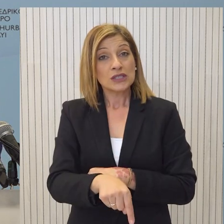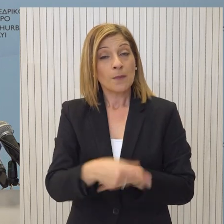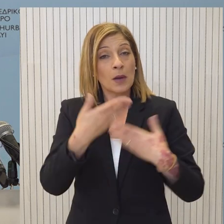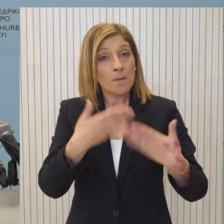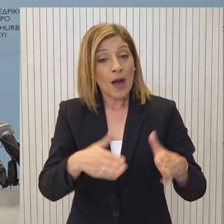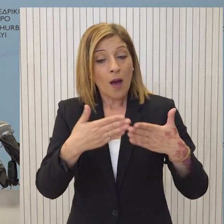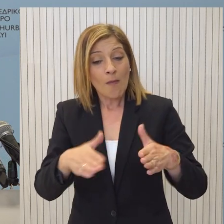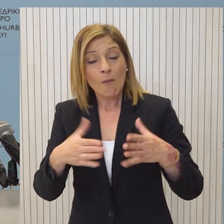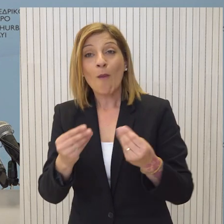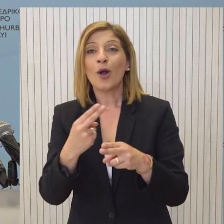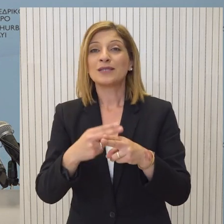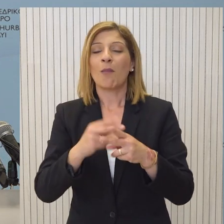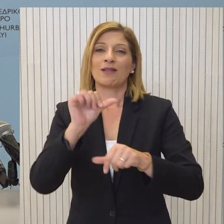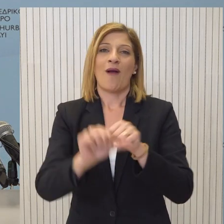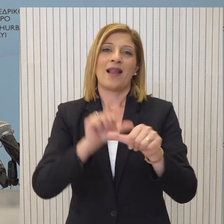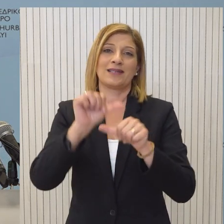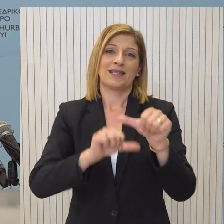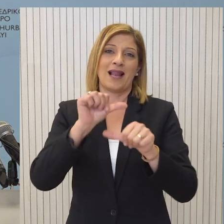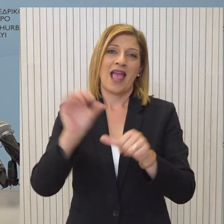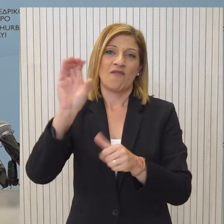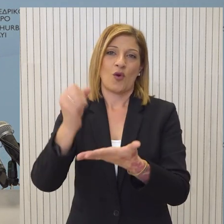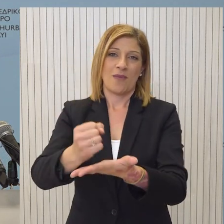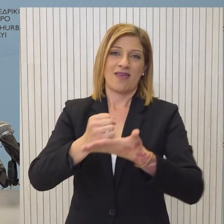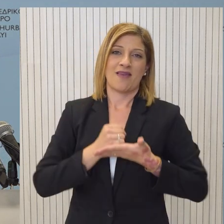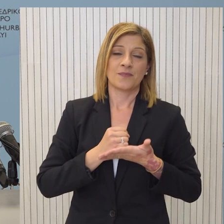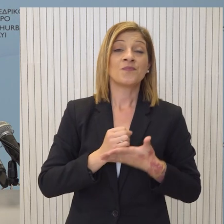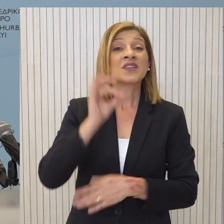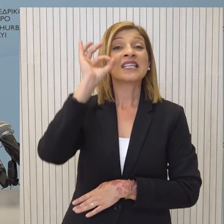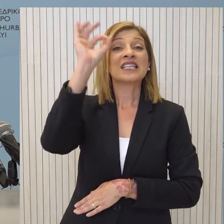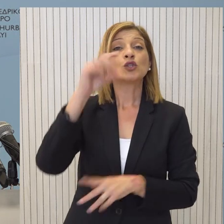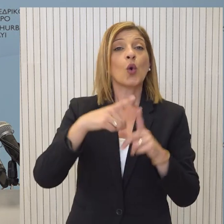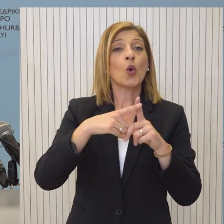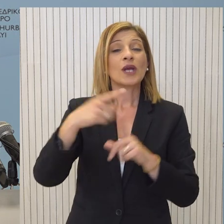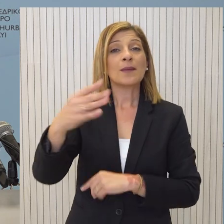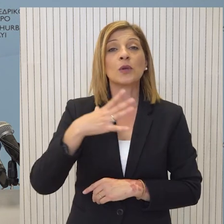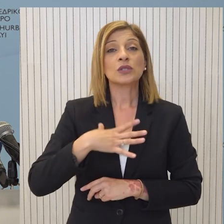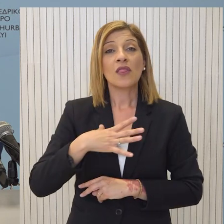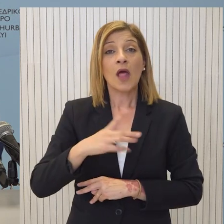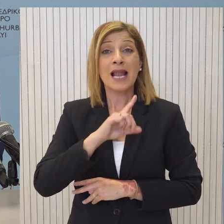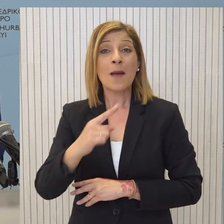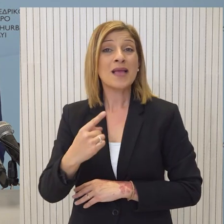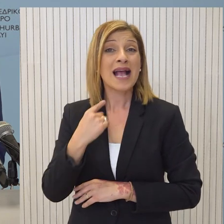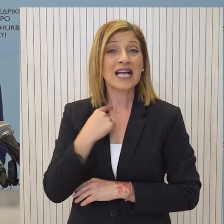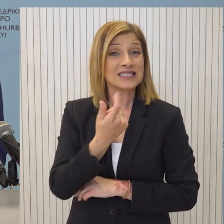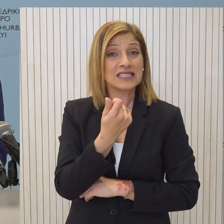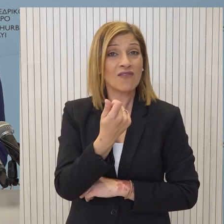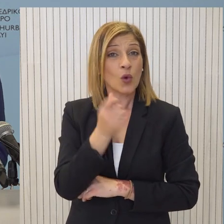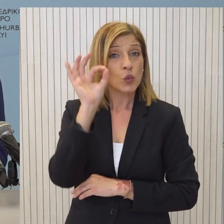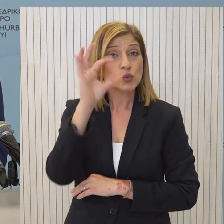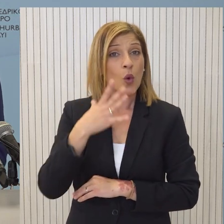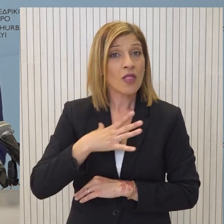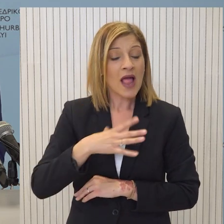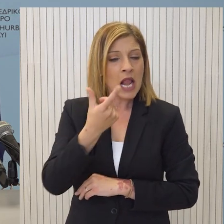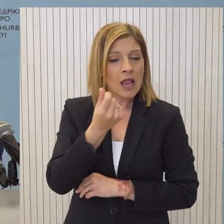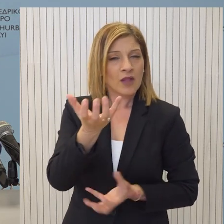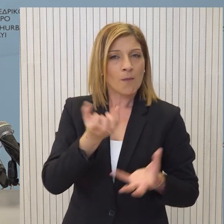υλοποιηθεί πολύ σημαντικές μεταρρυθμίσεις. Στόχος της Κυπριακής Δημοκρατίας παραμένει όχι μόνο να μην χαθεί ούτε ένα ευρώ από το σχέδιο ως προς την άντληση των